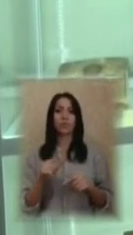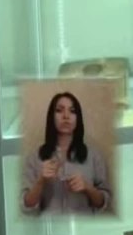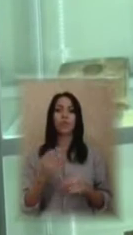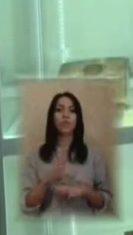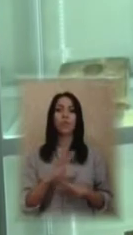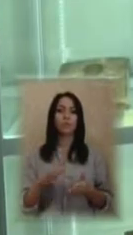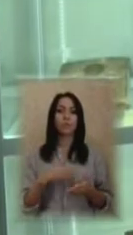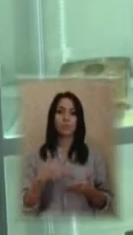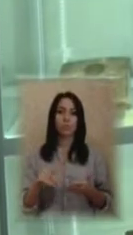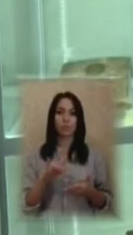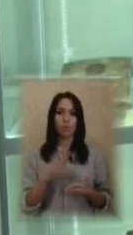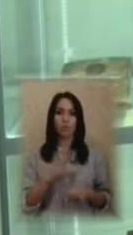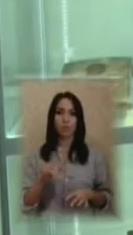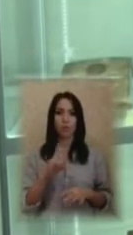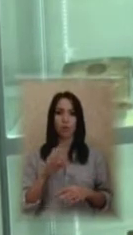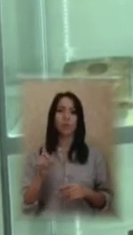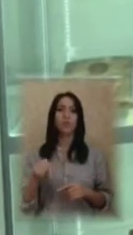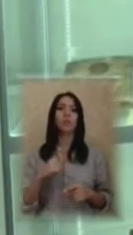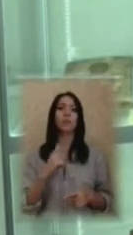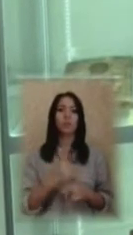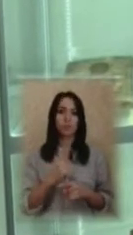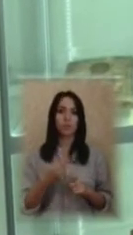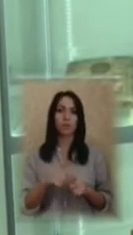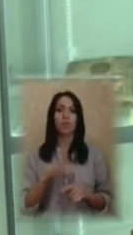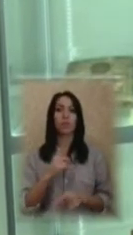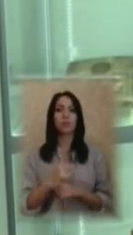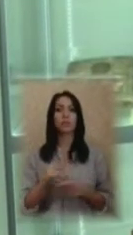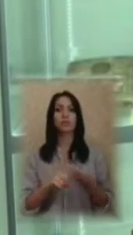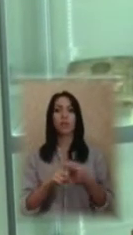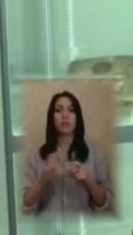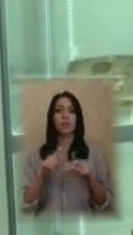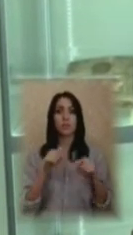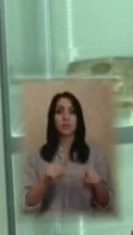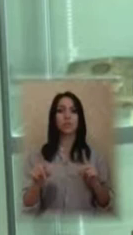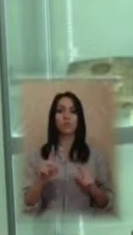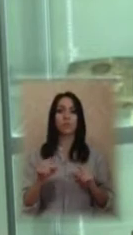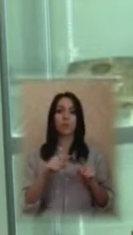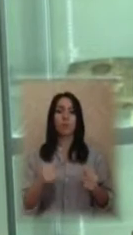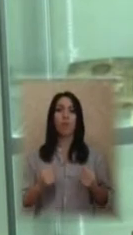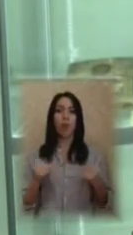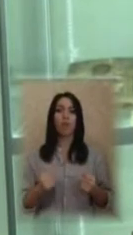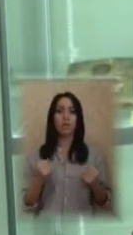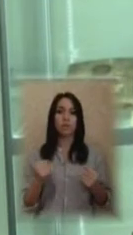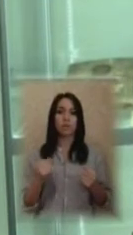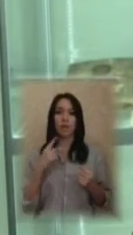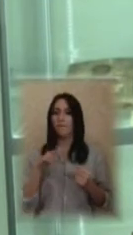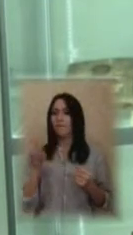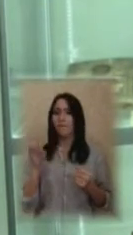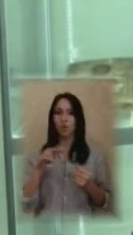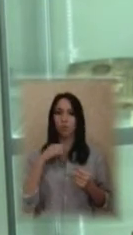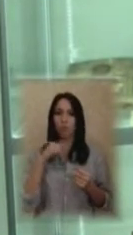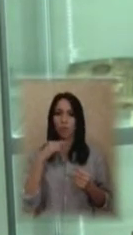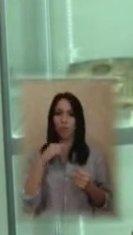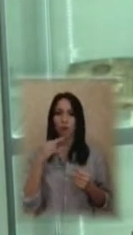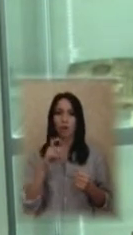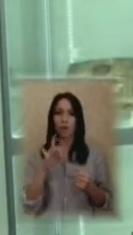деякий час її навіть забороняли. Це заборона була пов'язана з тим, що намагалися відвернути увагу християн,